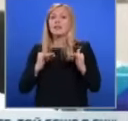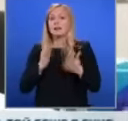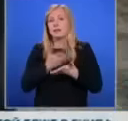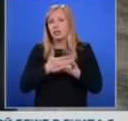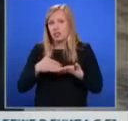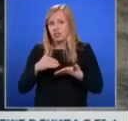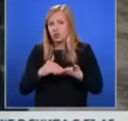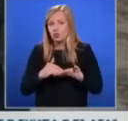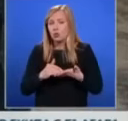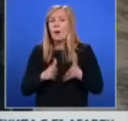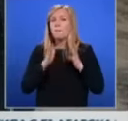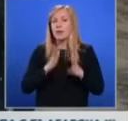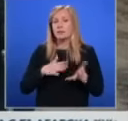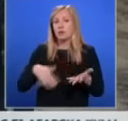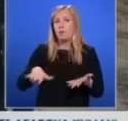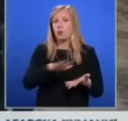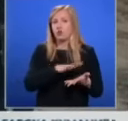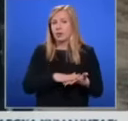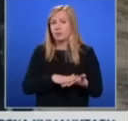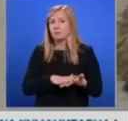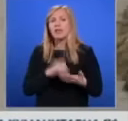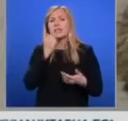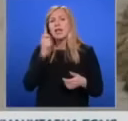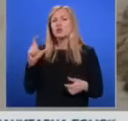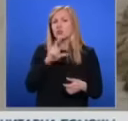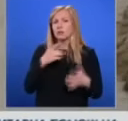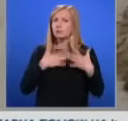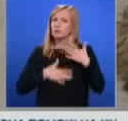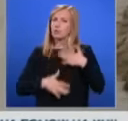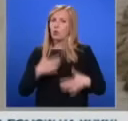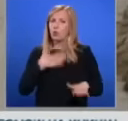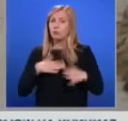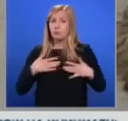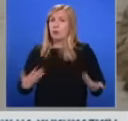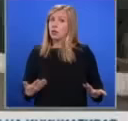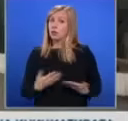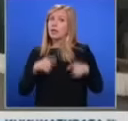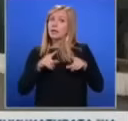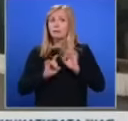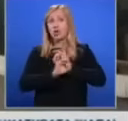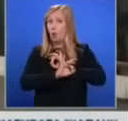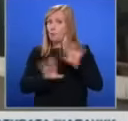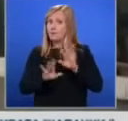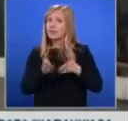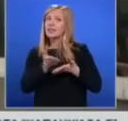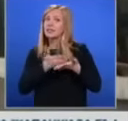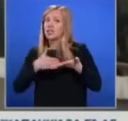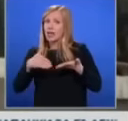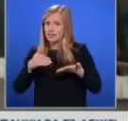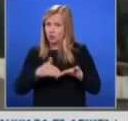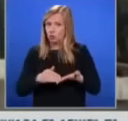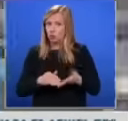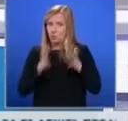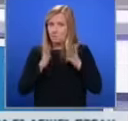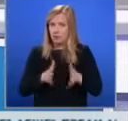бедствено положение. Ситуацията в село Слатина към момента е спокойна. При нужда и там ще бъде обявено частично бедствено положение.